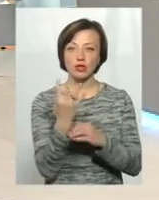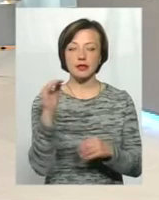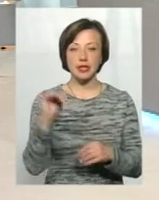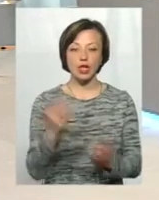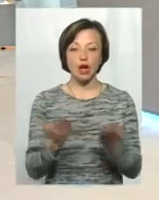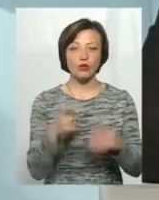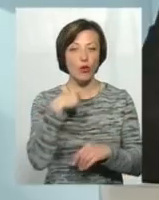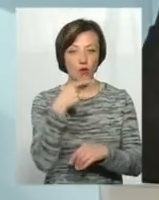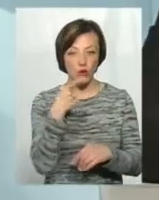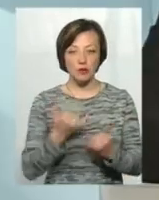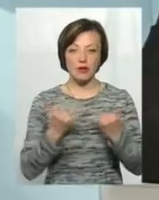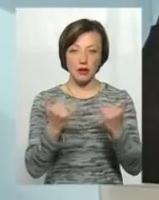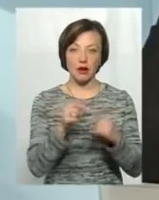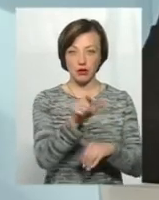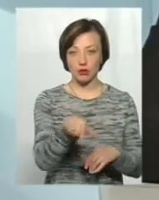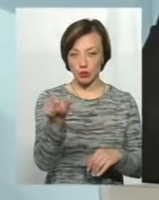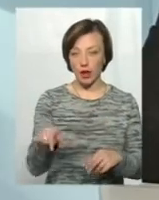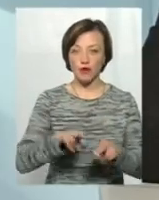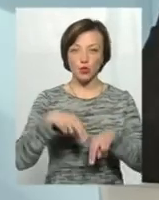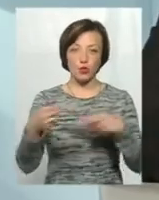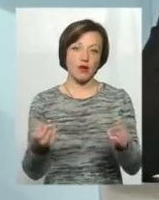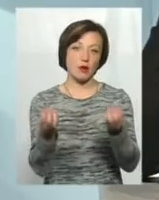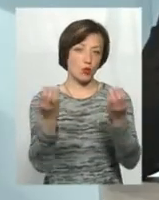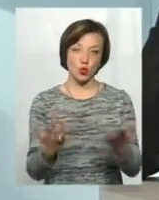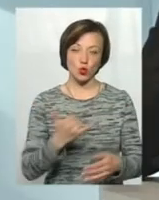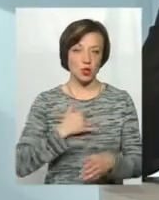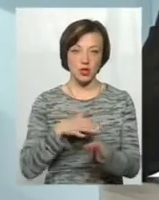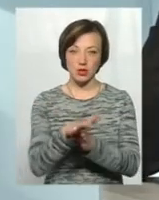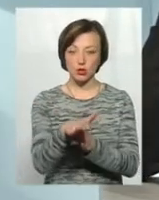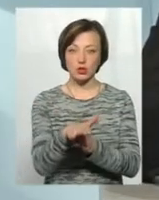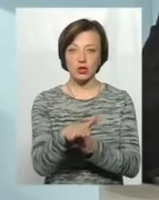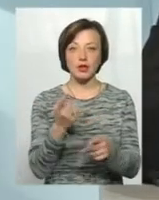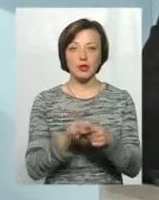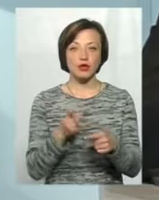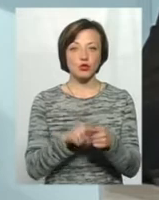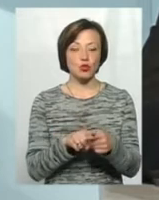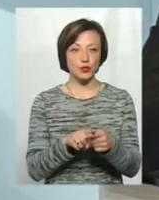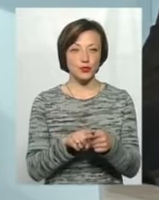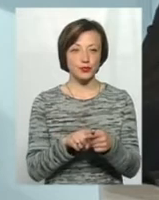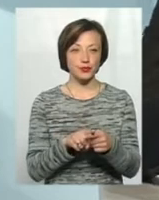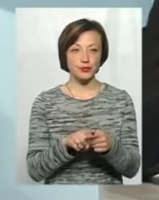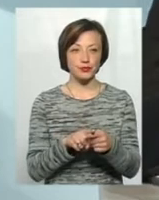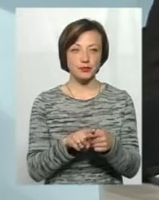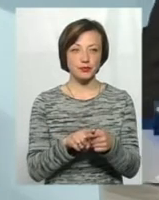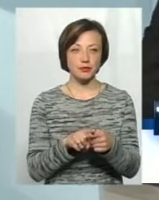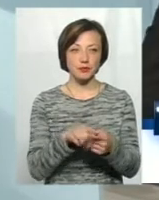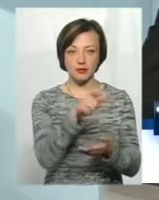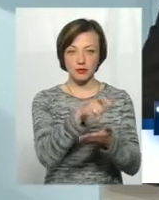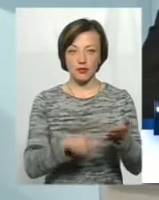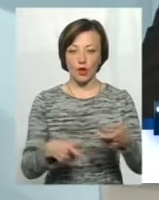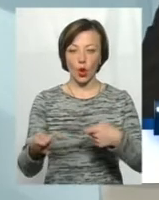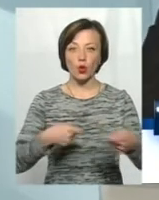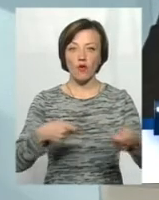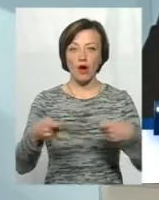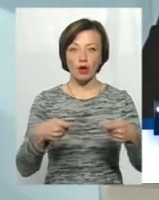Якщо ми говоримо для фізичних осіб. Причому відшкодування дуже просто у нас здійснюється, оцю накладну товарну, згідно